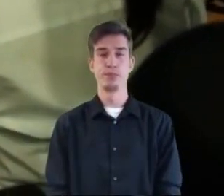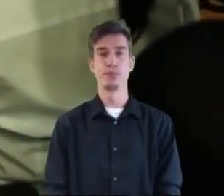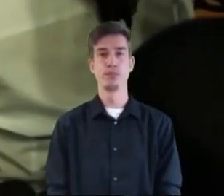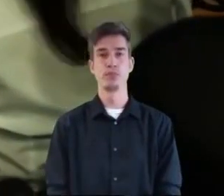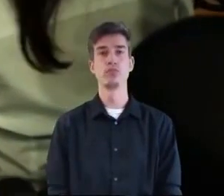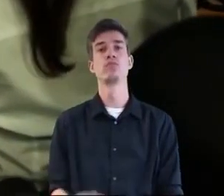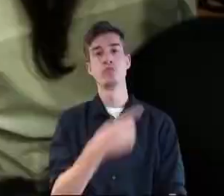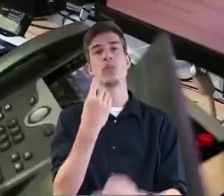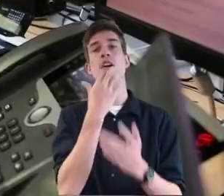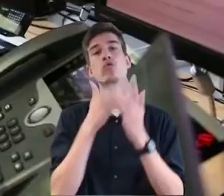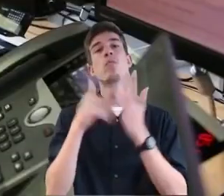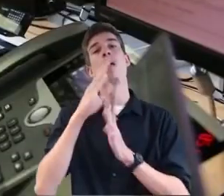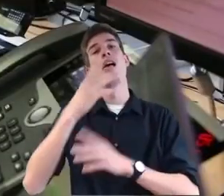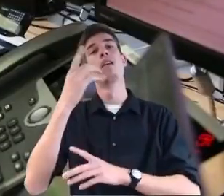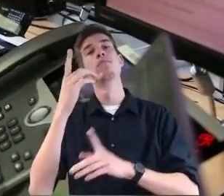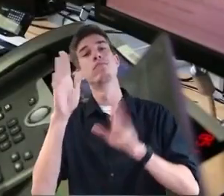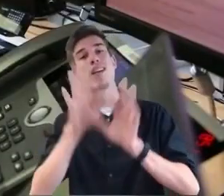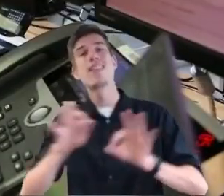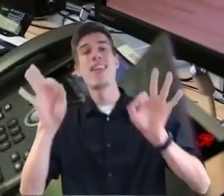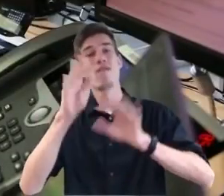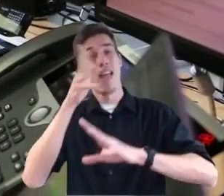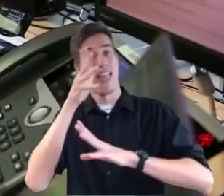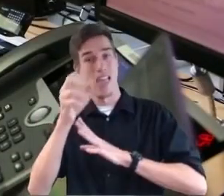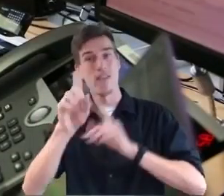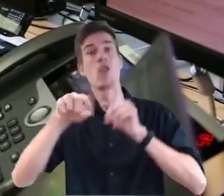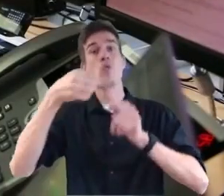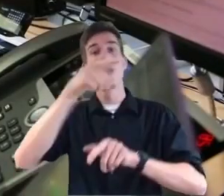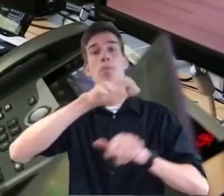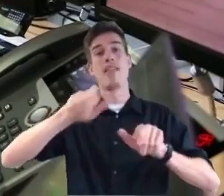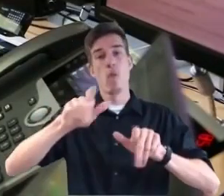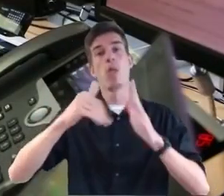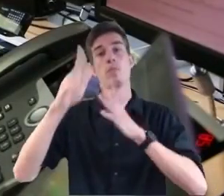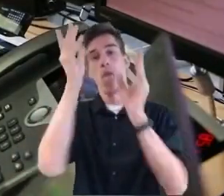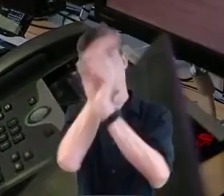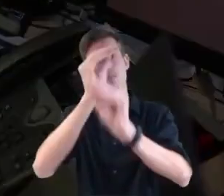erfassen und die Bevölkerung dann entsprechend zu wahren.